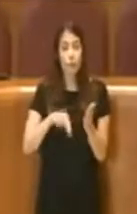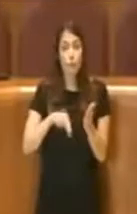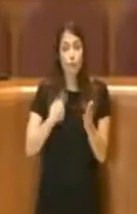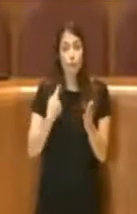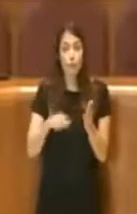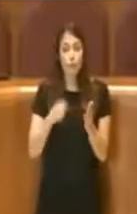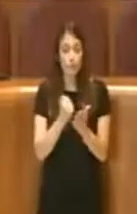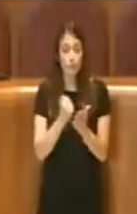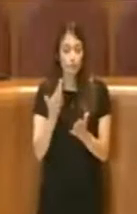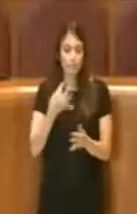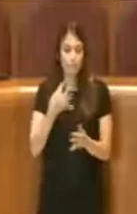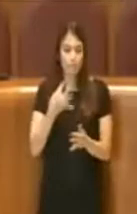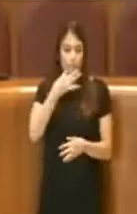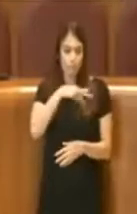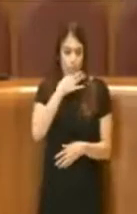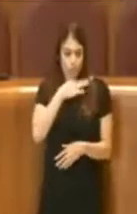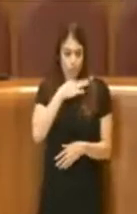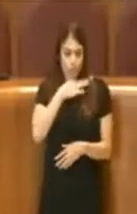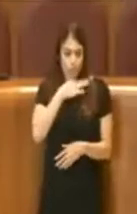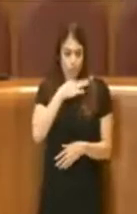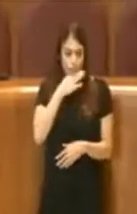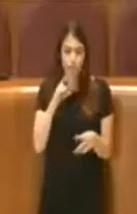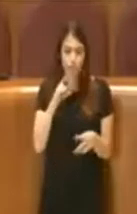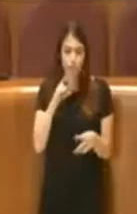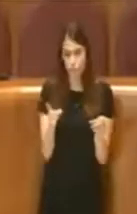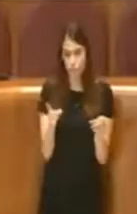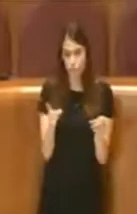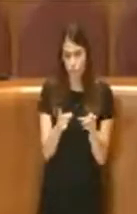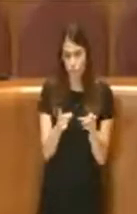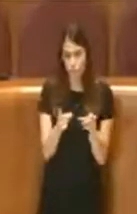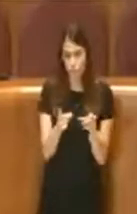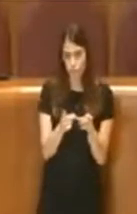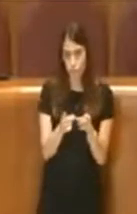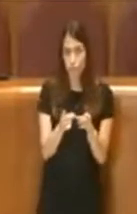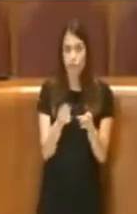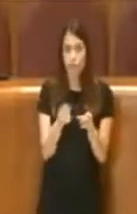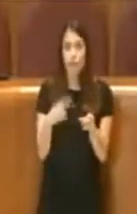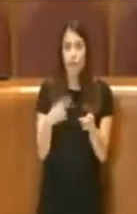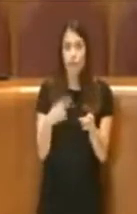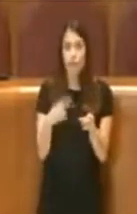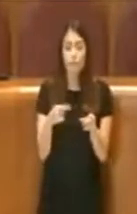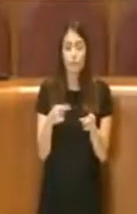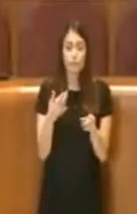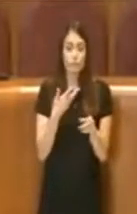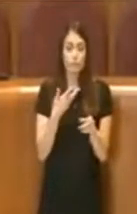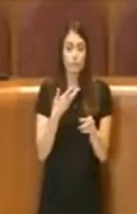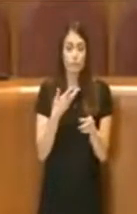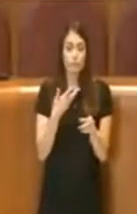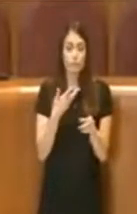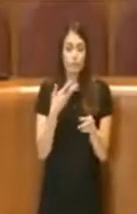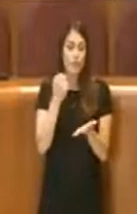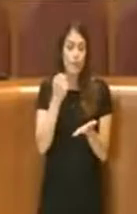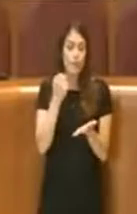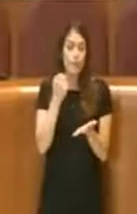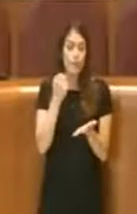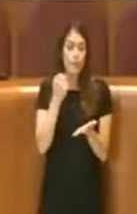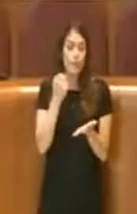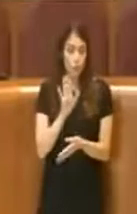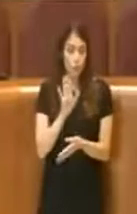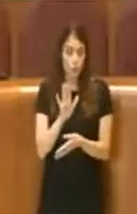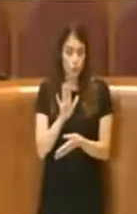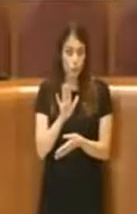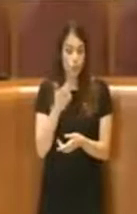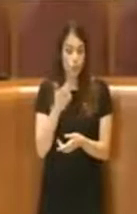vado ad illustrare brevemente assume maggiore enfasi alla